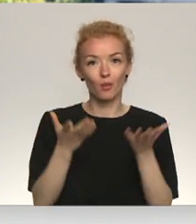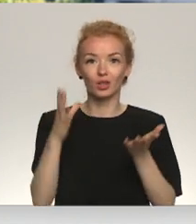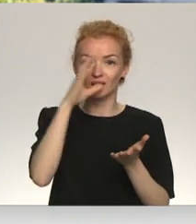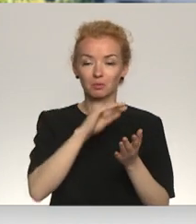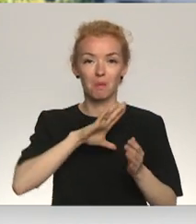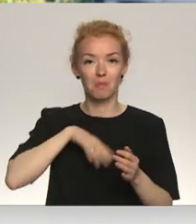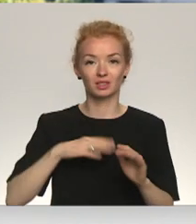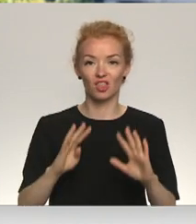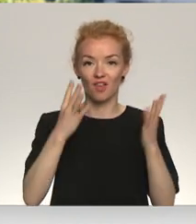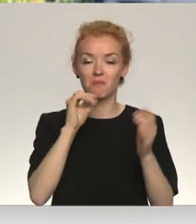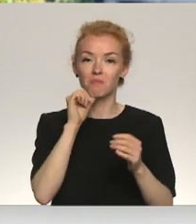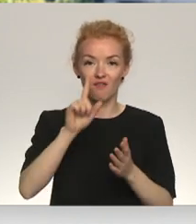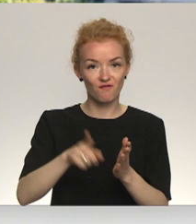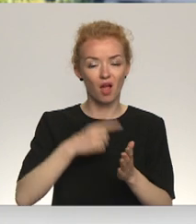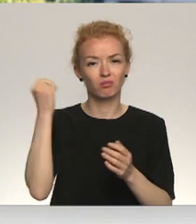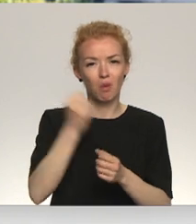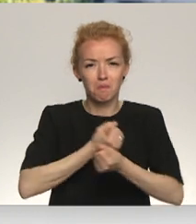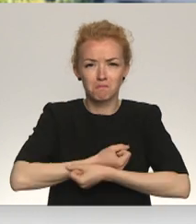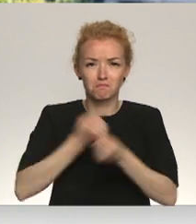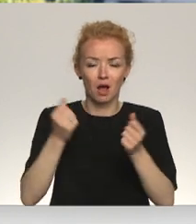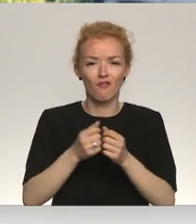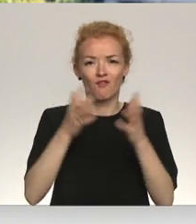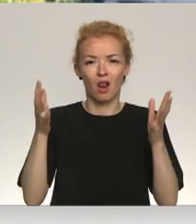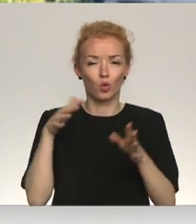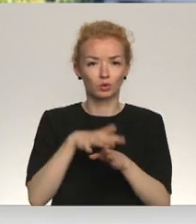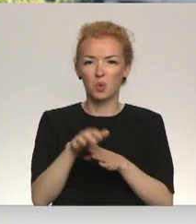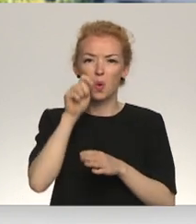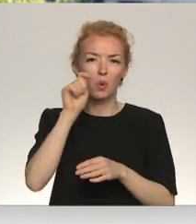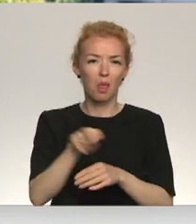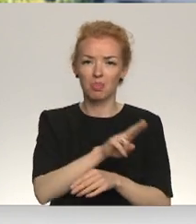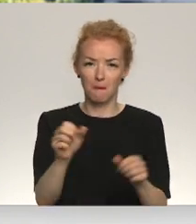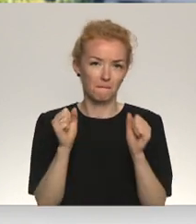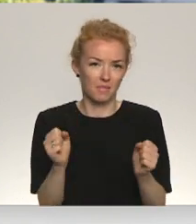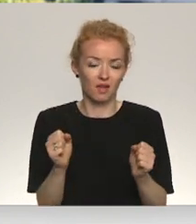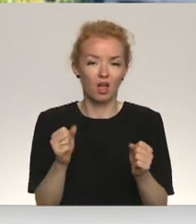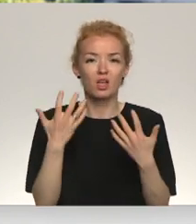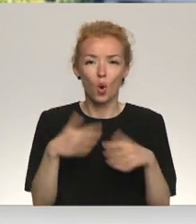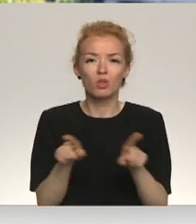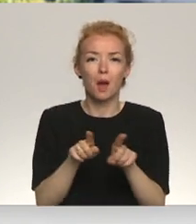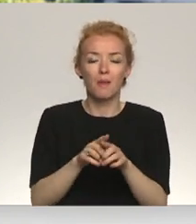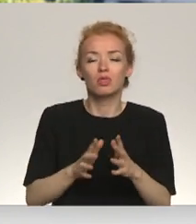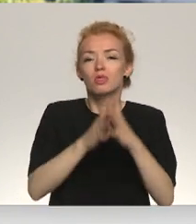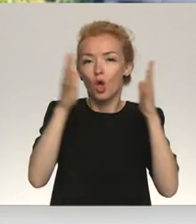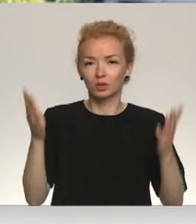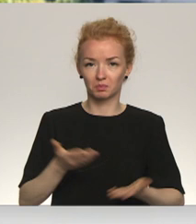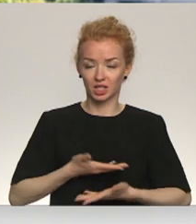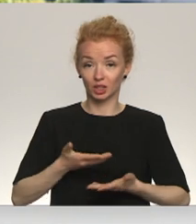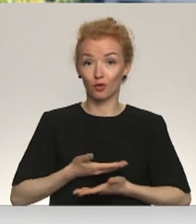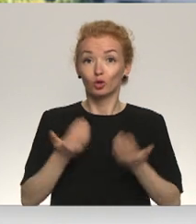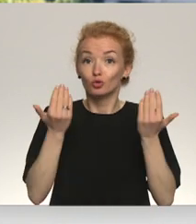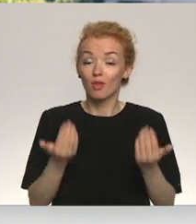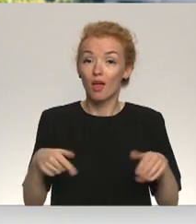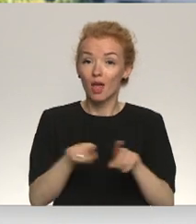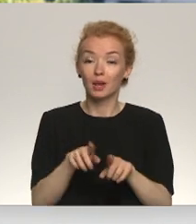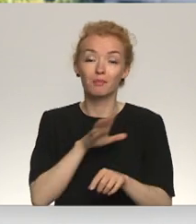9. māju būt vēl kādi lielāki uzbrukumi. Patiesībā Ukrainas vairs nebiedēja, jo viņi jau tā tik daudz smagi ir piedzīvojuši. Mēs arī šodien bijām